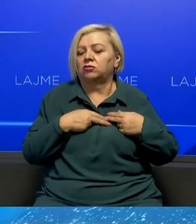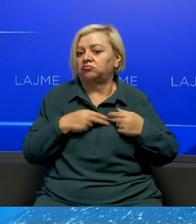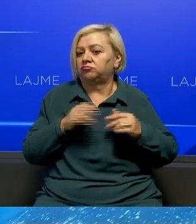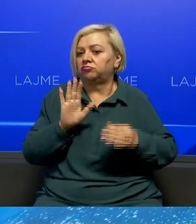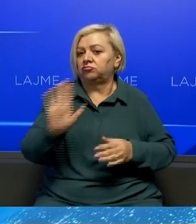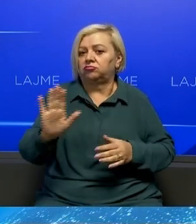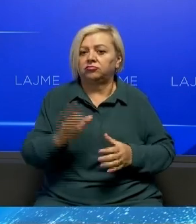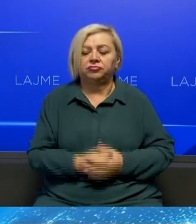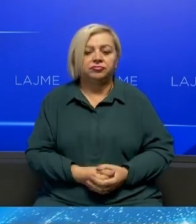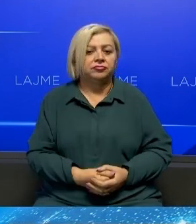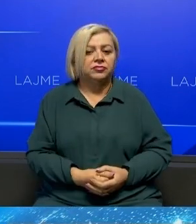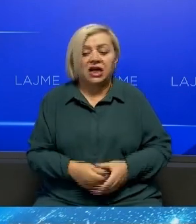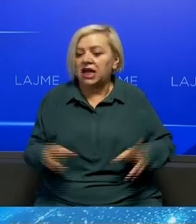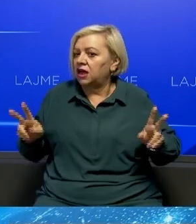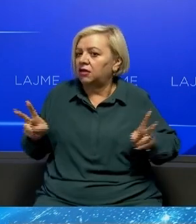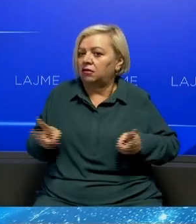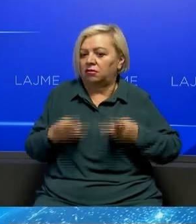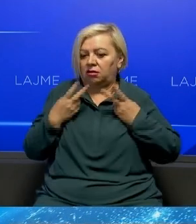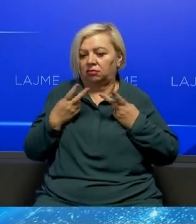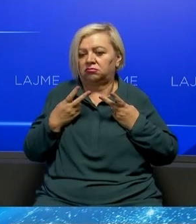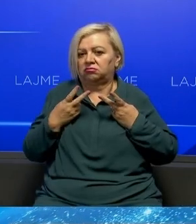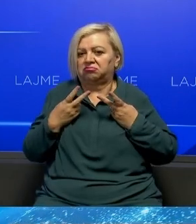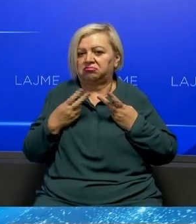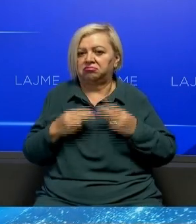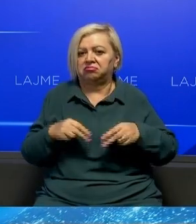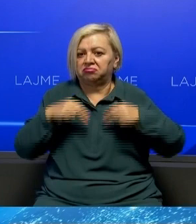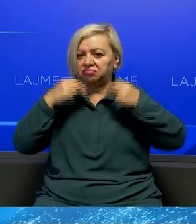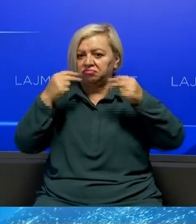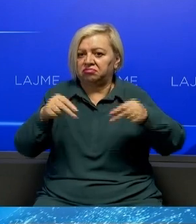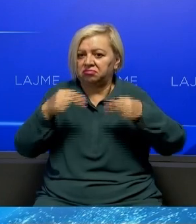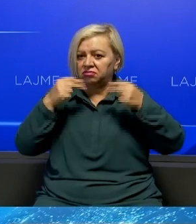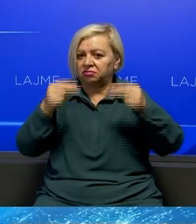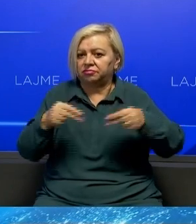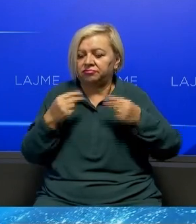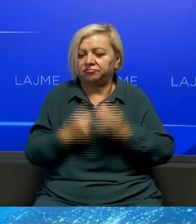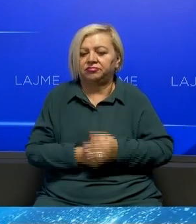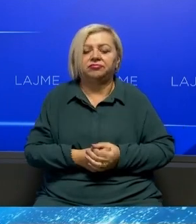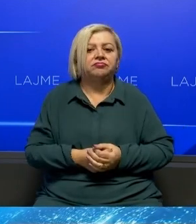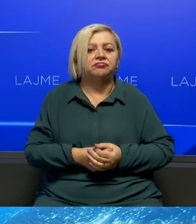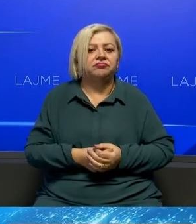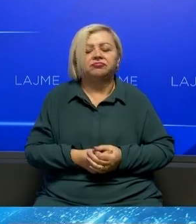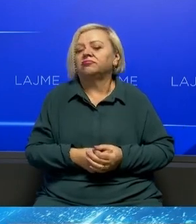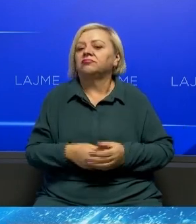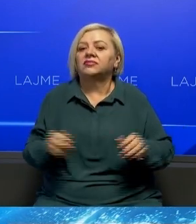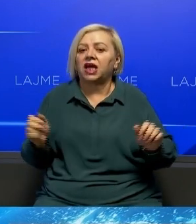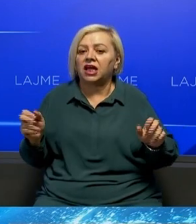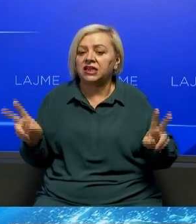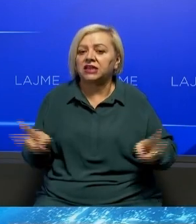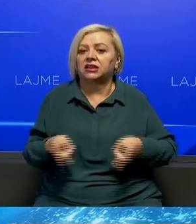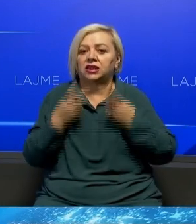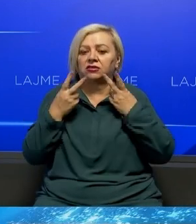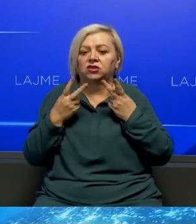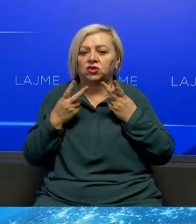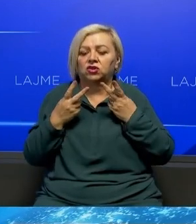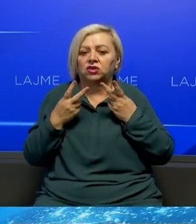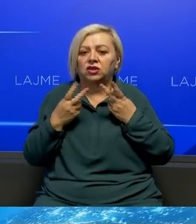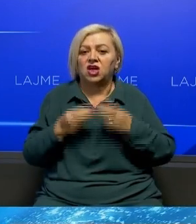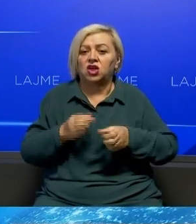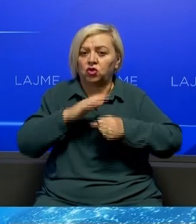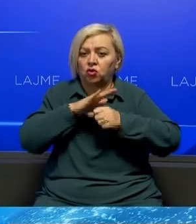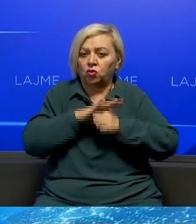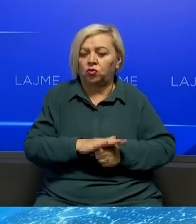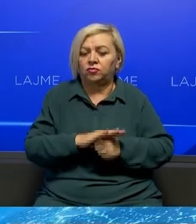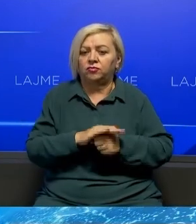Aqë letë dole këtu Aqë letë ecë mbi viktimat Aqë letë shkelë mbi punën e